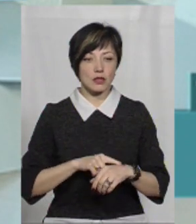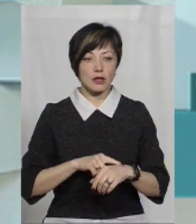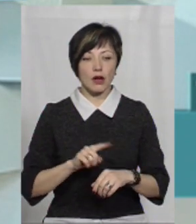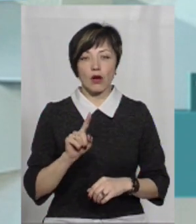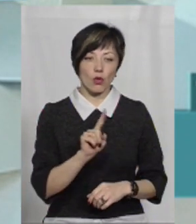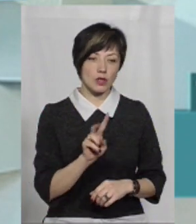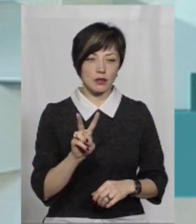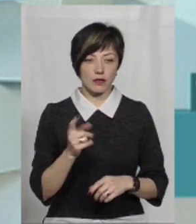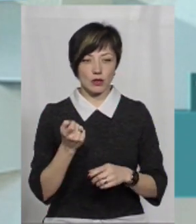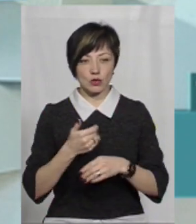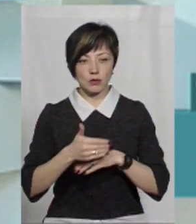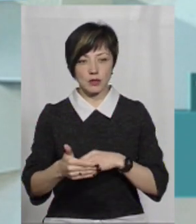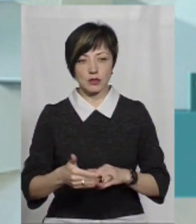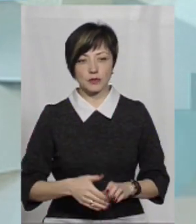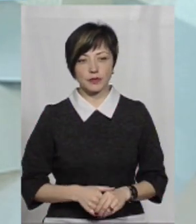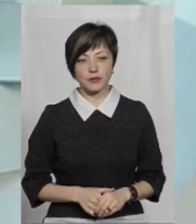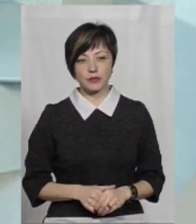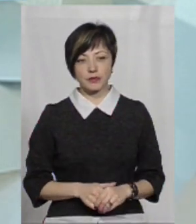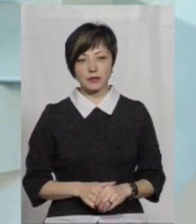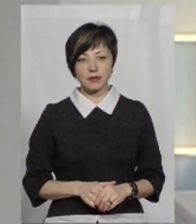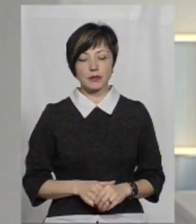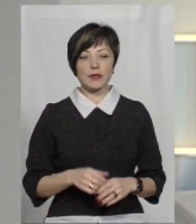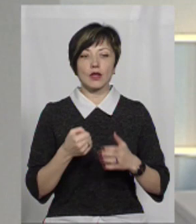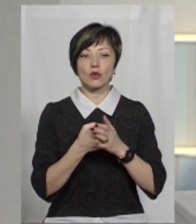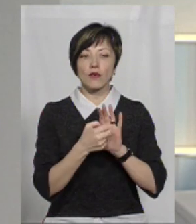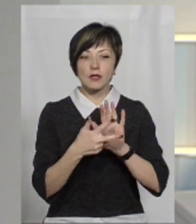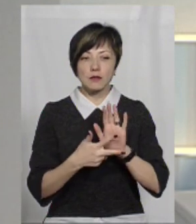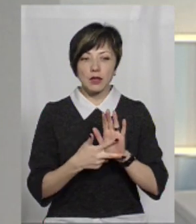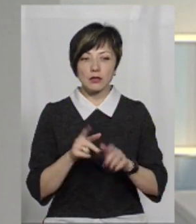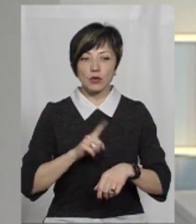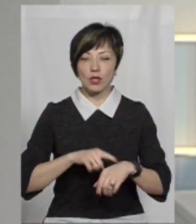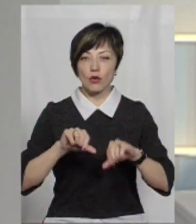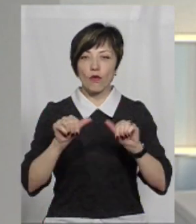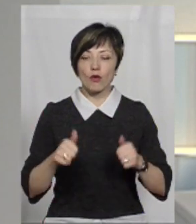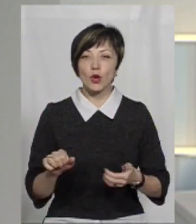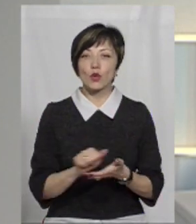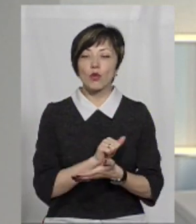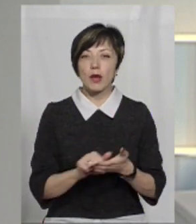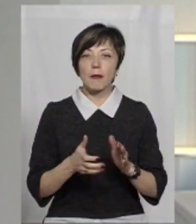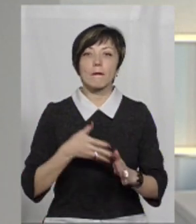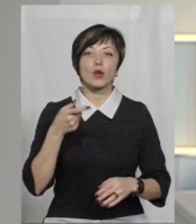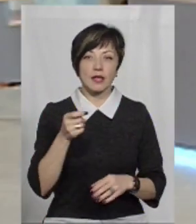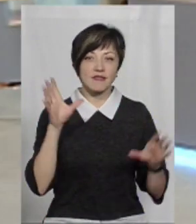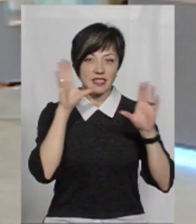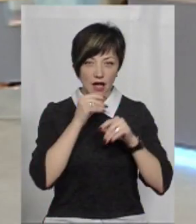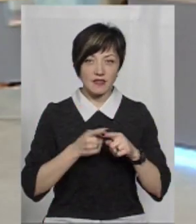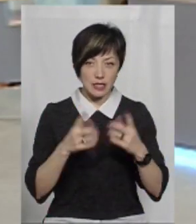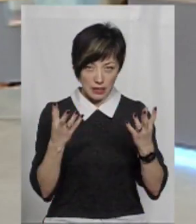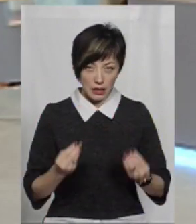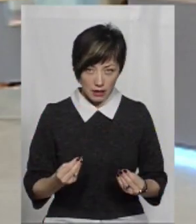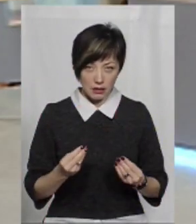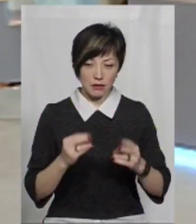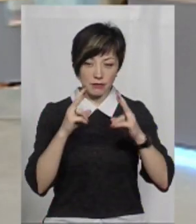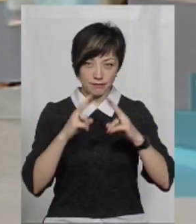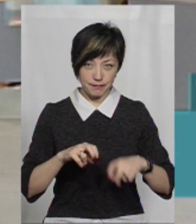1 чи 2, трошки пізніше. Якщо до 18-ї години оформили, тобто ті документи, які подали, встигали в той самий день